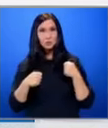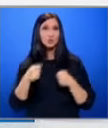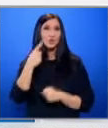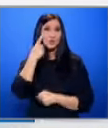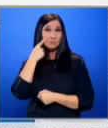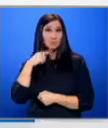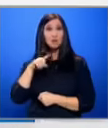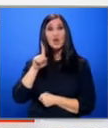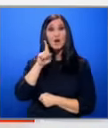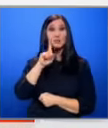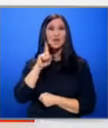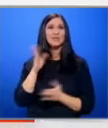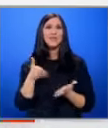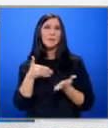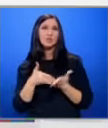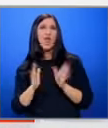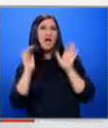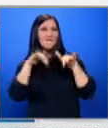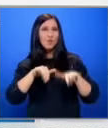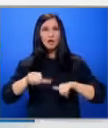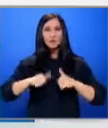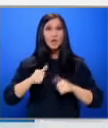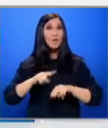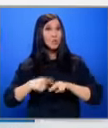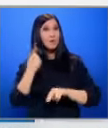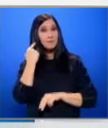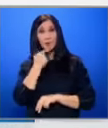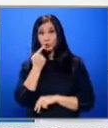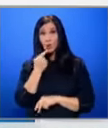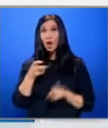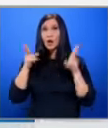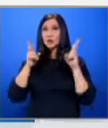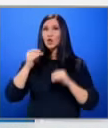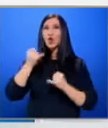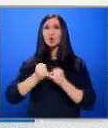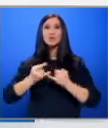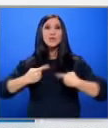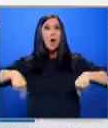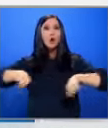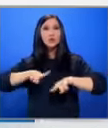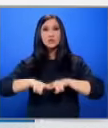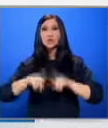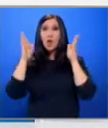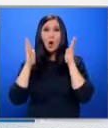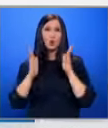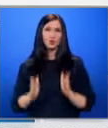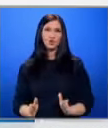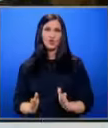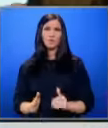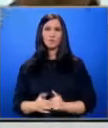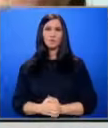Презика вълна от възмущение през ноември миналата година Решението на Русенския окръжен съд е окончателно